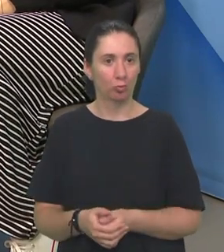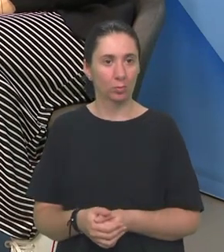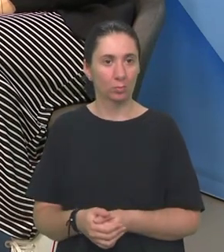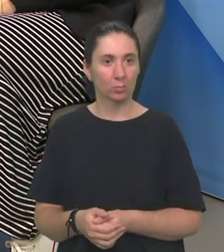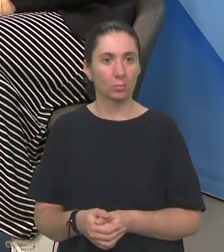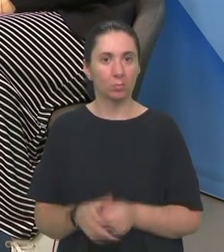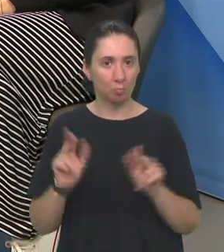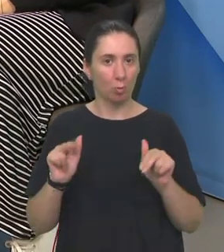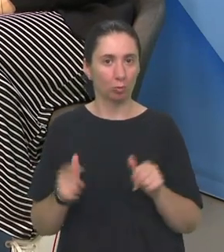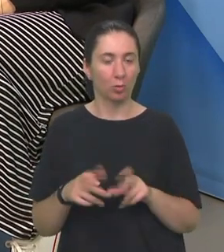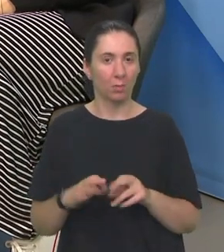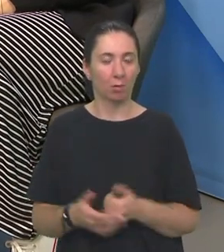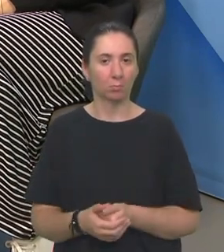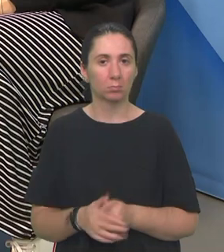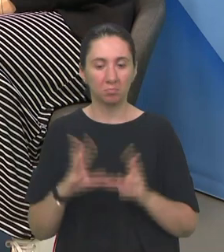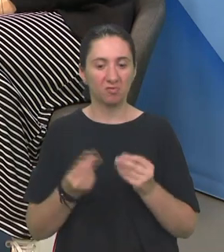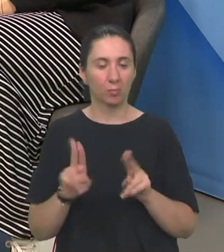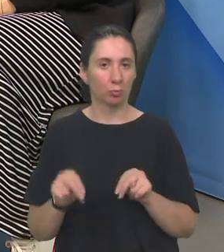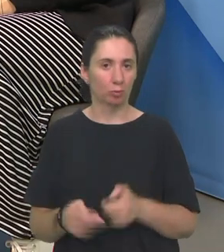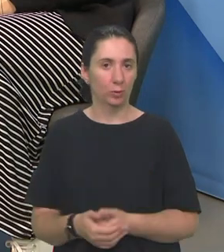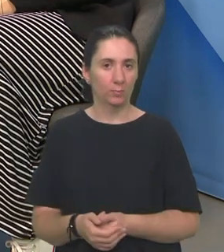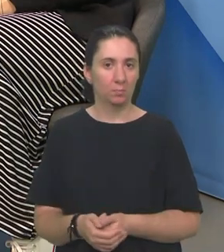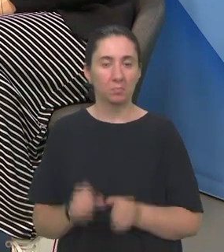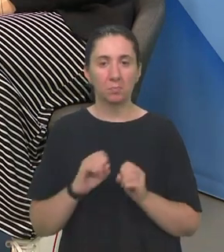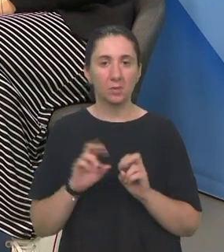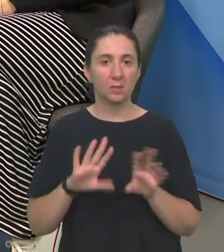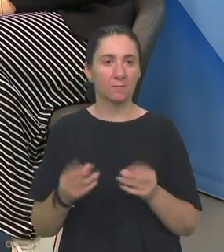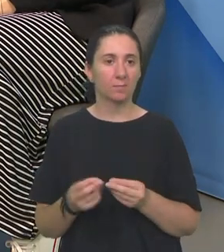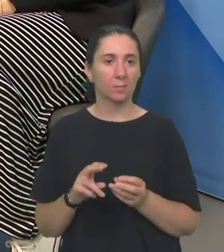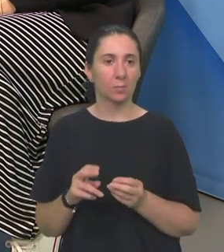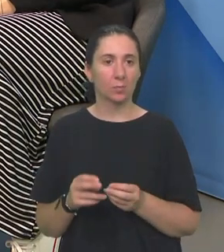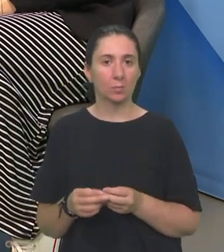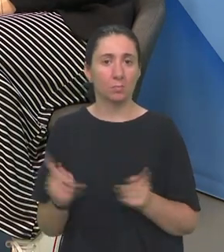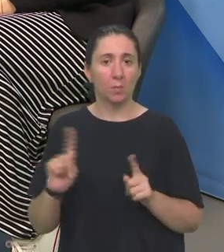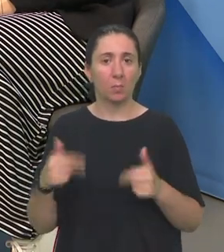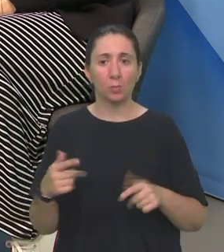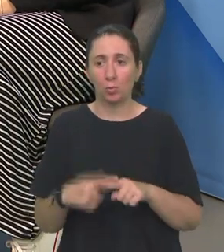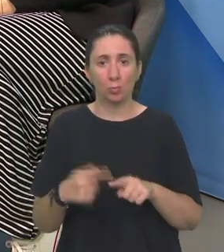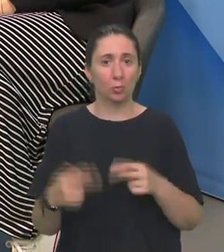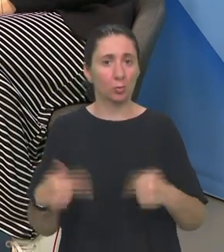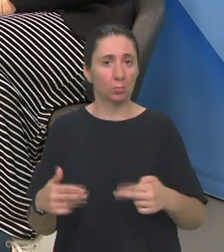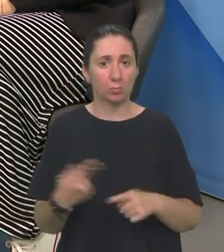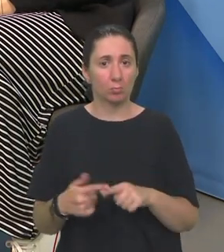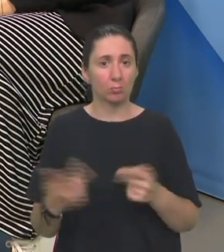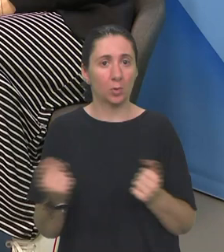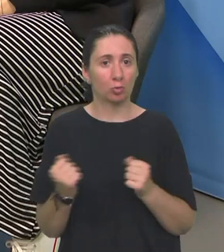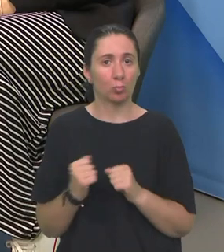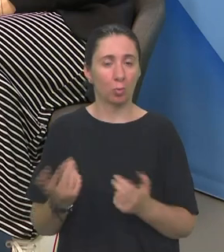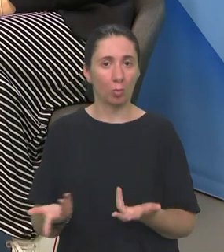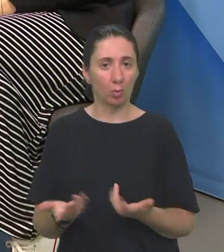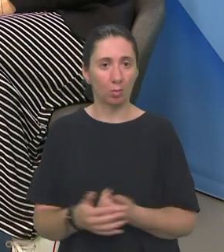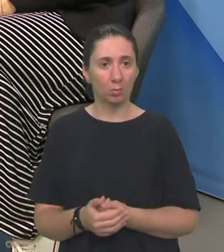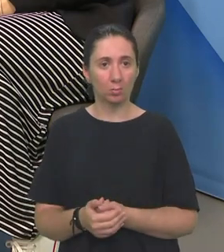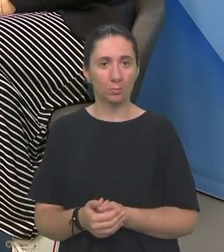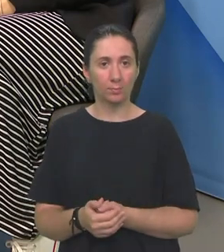Da, sve se može Sve se može Nemam straha Zašto bih se bojala?